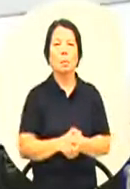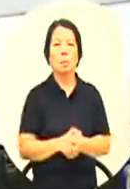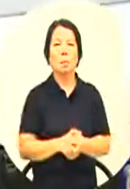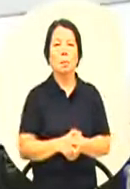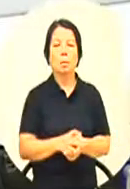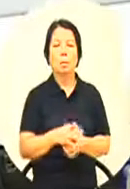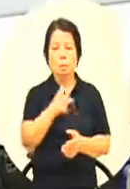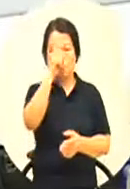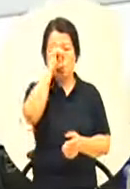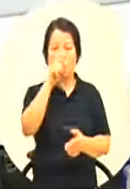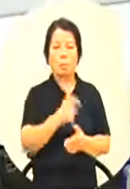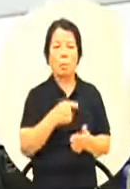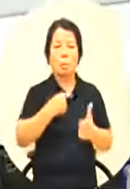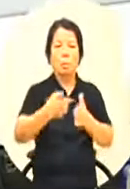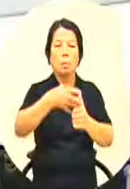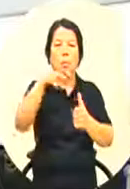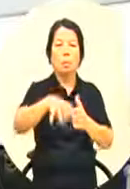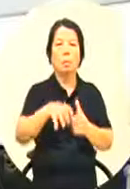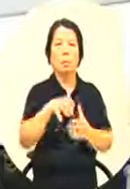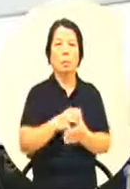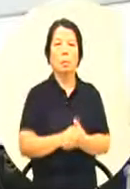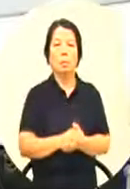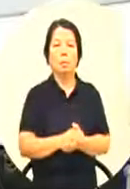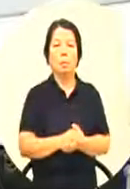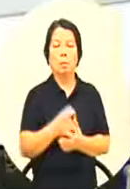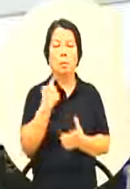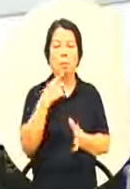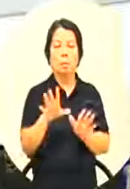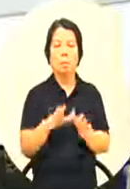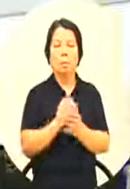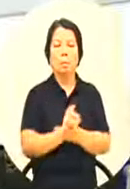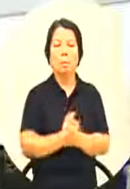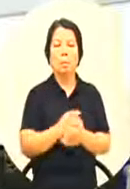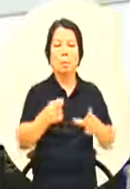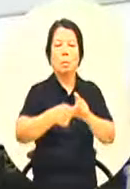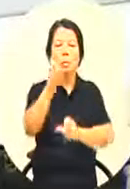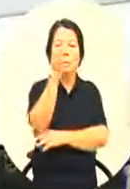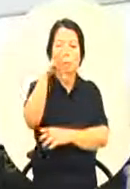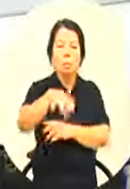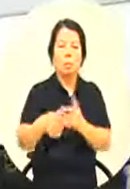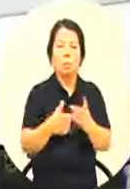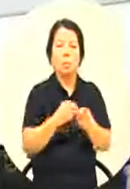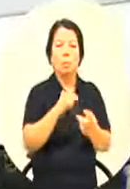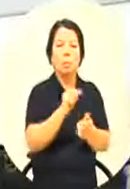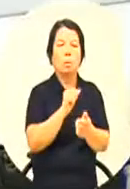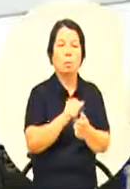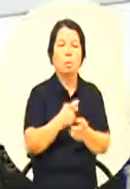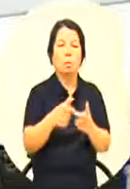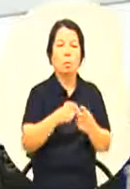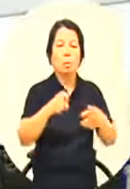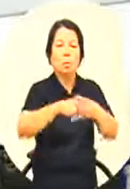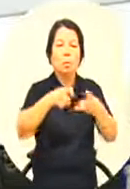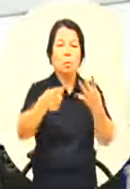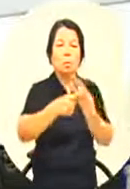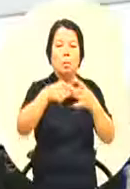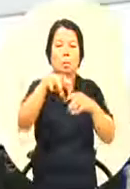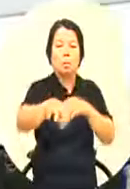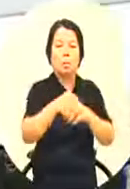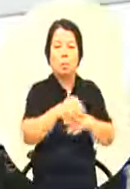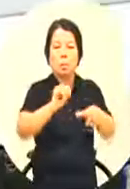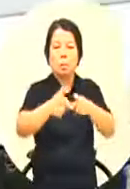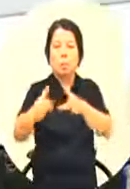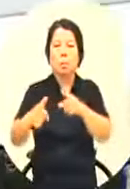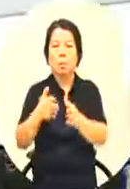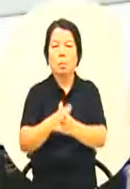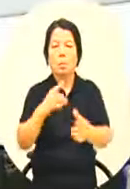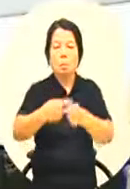我希望教育局这边呢能透过工所也好透过我们工业区的各个厂商也好一